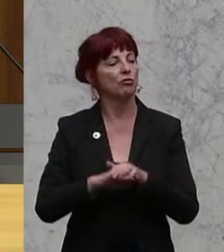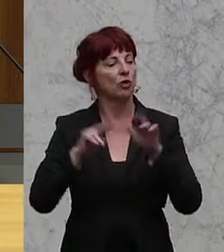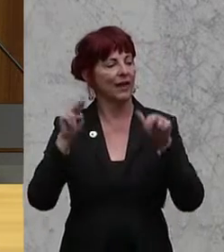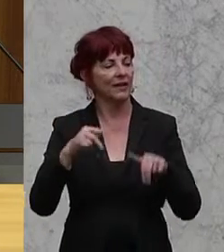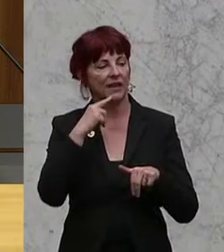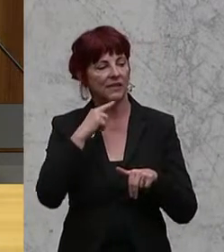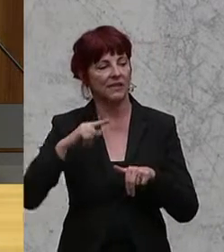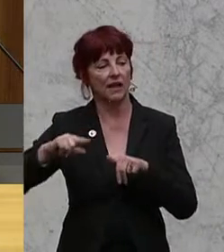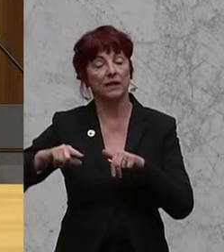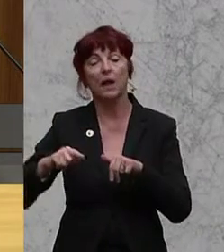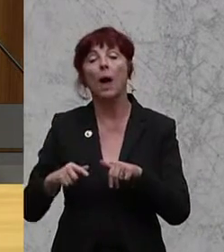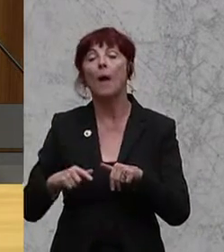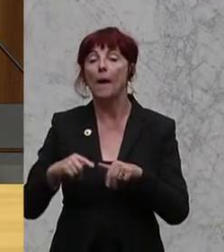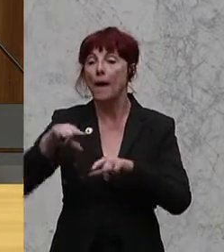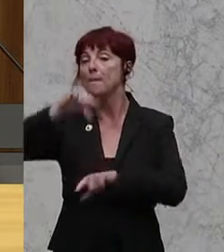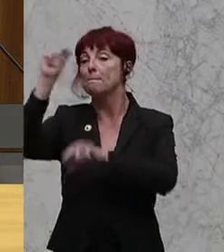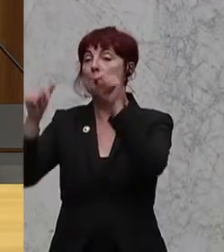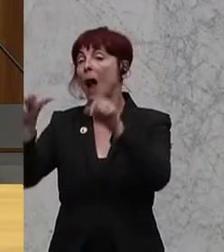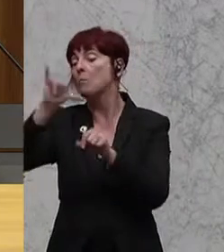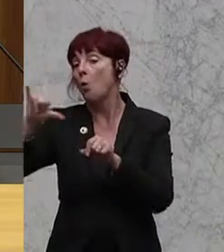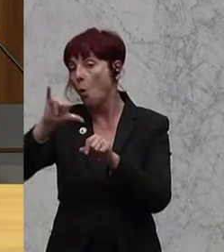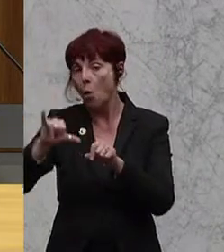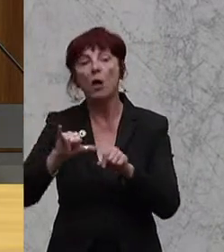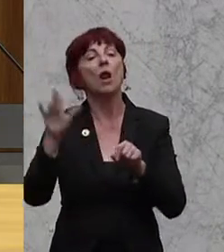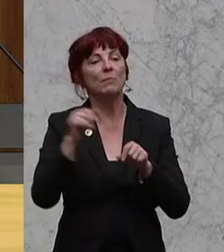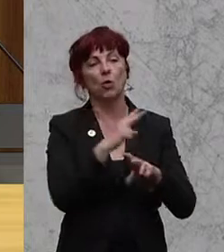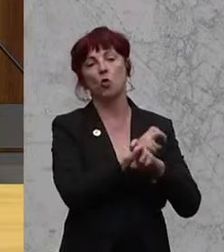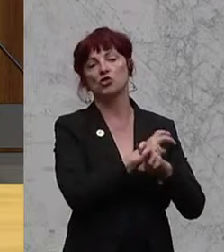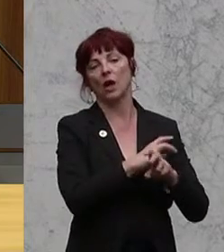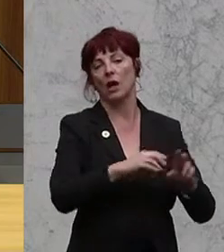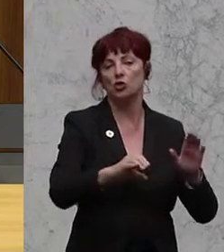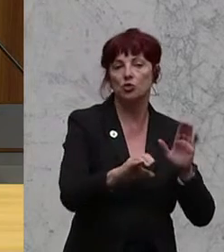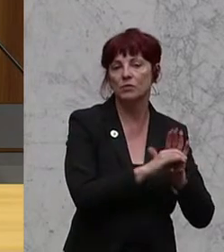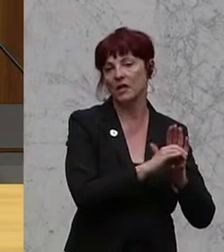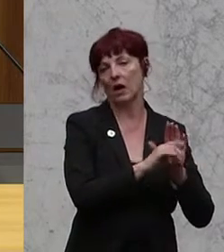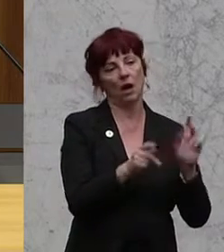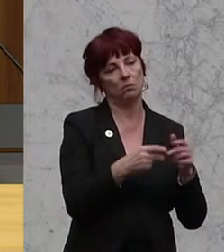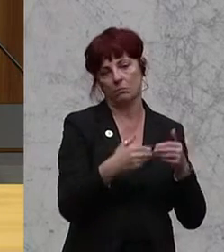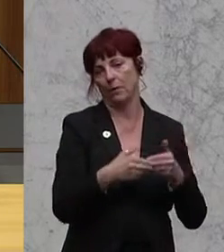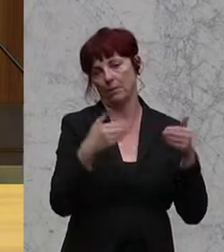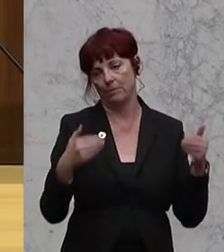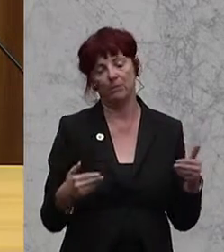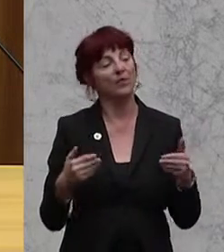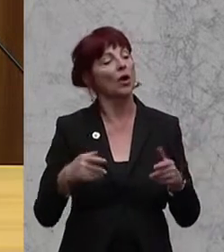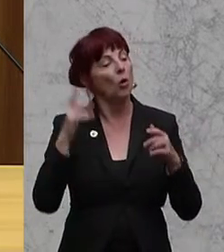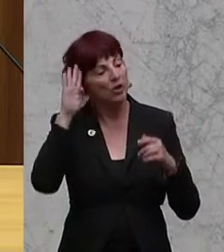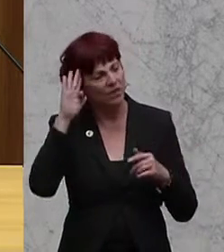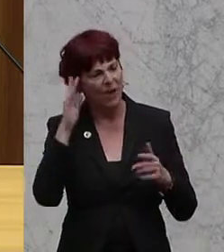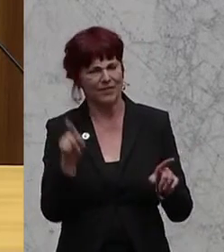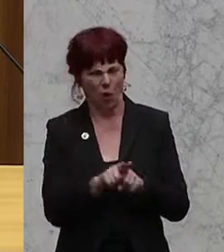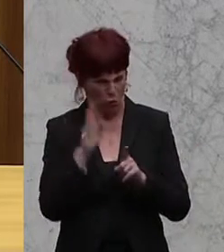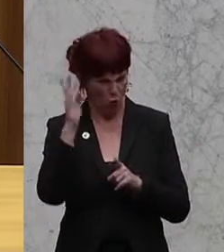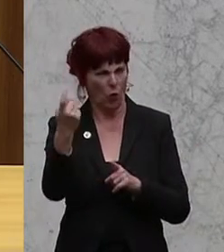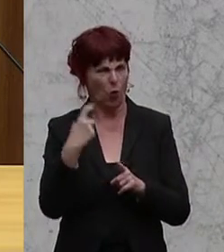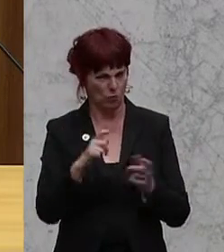Palmöl nicht mit dem Arme Gütesliege zusammen. Und hier ist die Aufforderung ergangen und es wird auch, weiß ich weiß, umgesetzt. Das heißt,